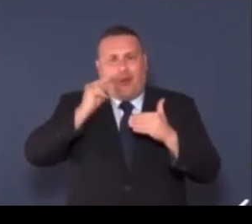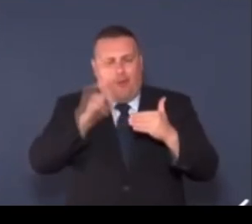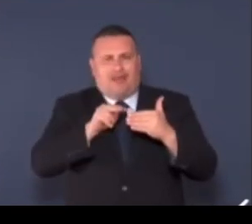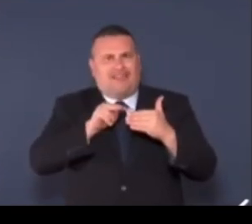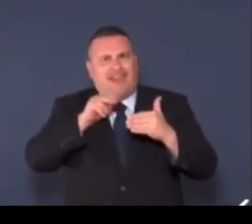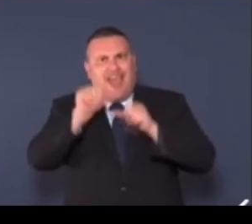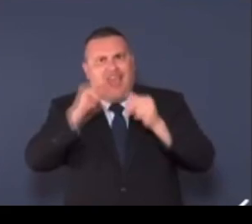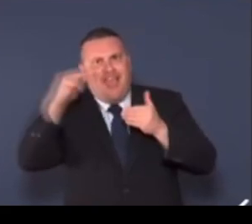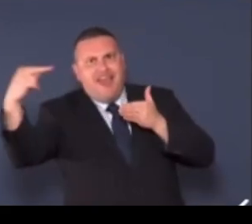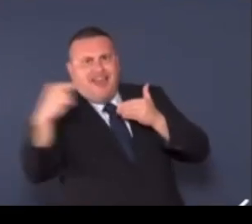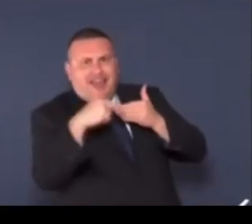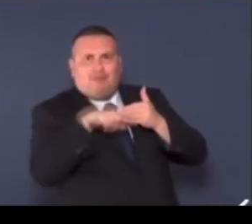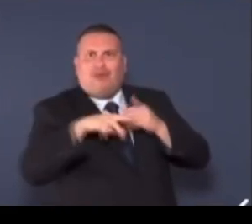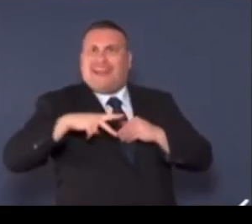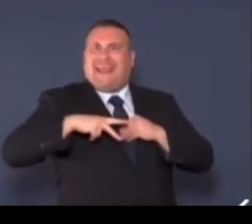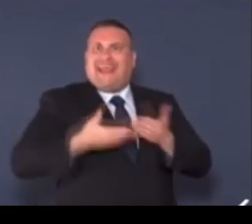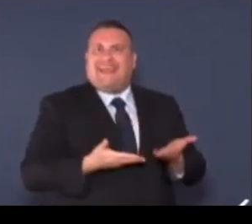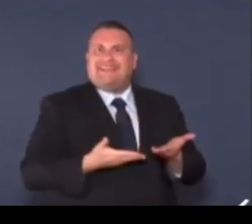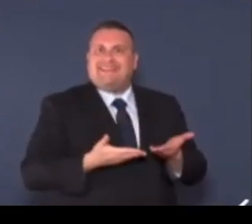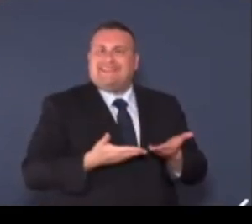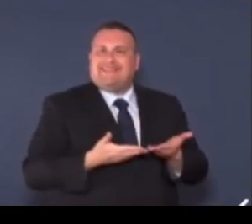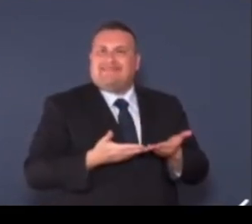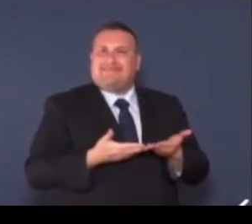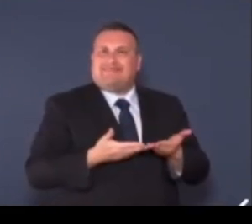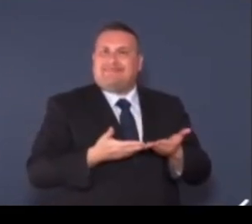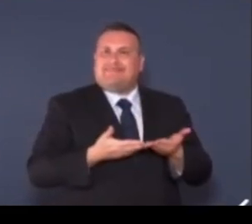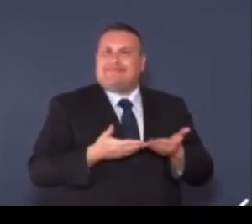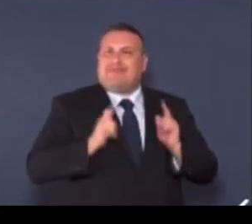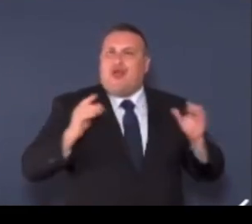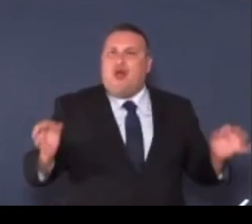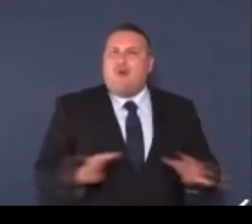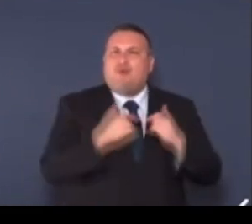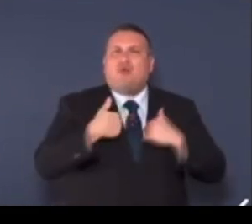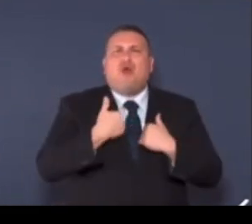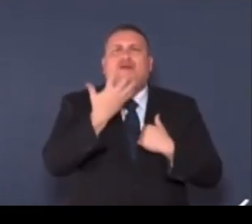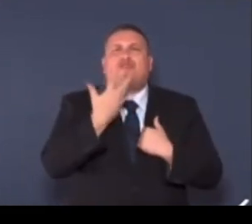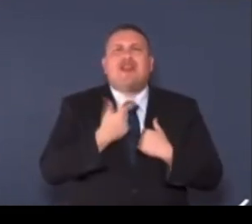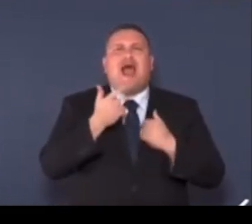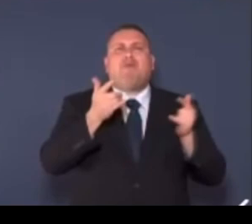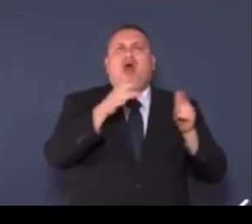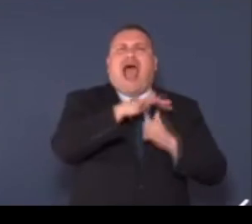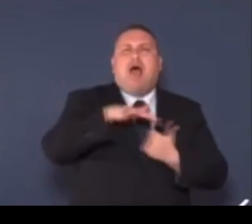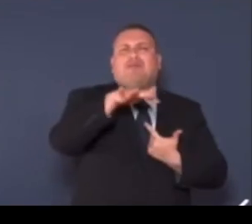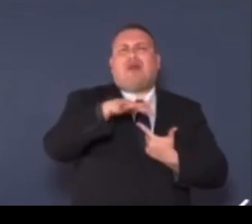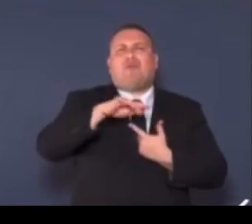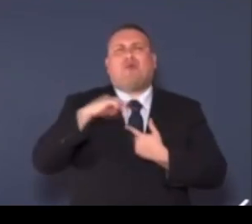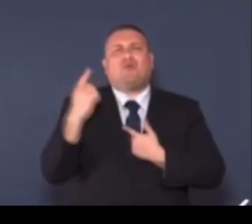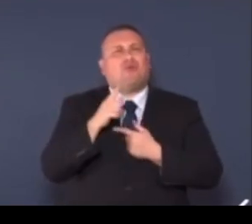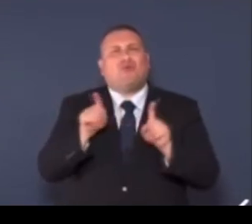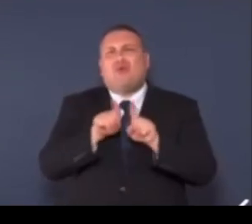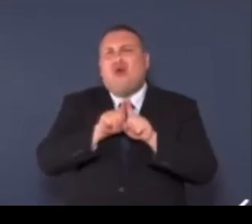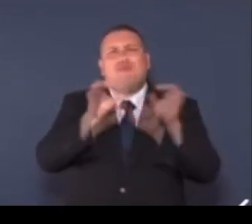comunità. Chiediamo di avere in tutti i contesti le stesse opportunità degli altri di esprimere il nostro